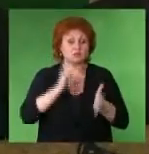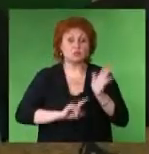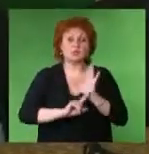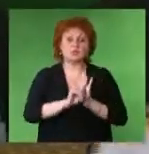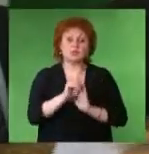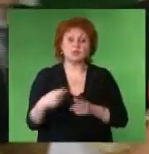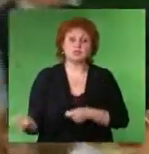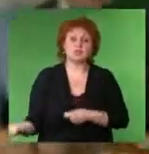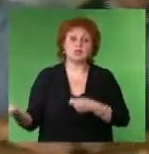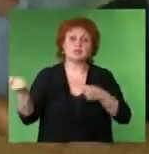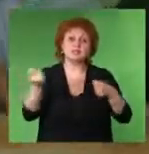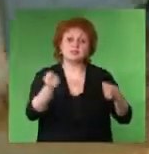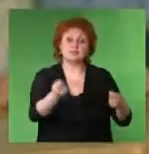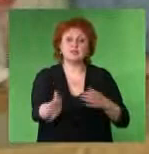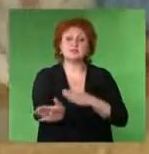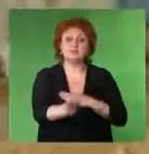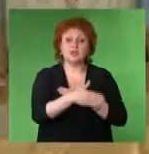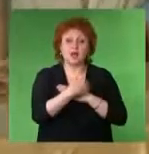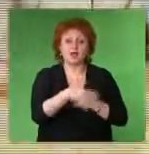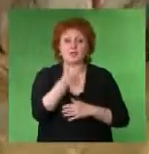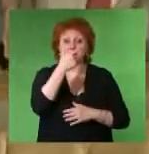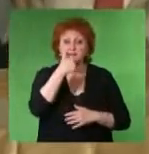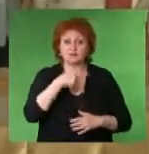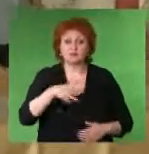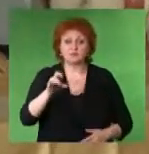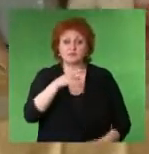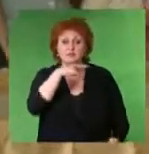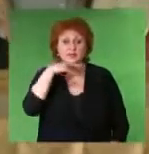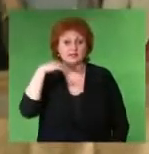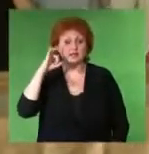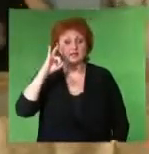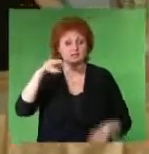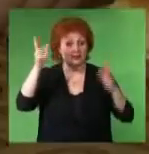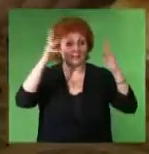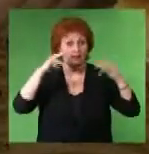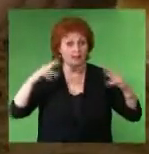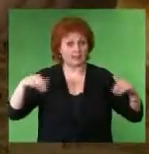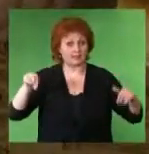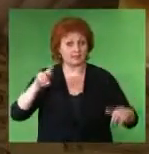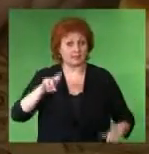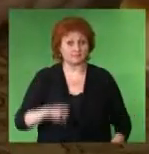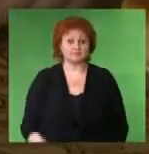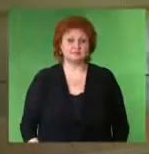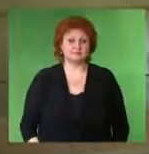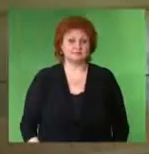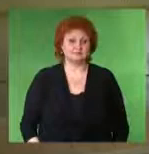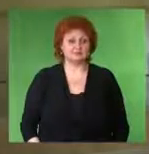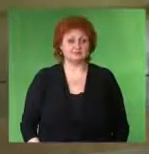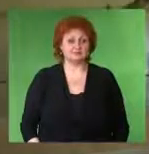Который начался с выноса влага Российской Федерации, флага Ставропольского края и флага лагеря Лесная Поляна